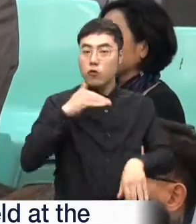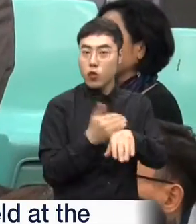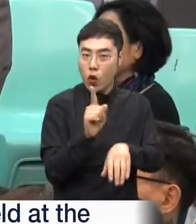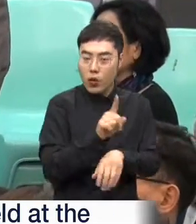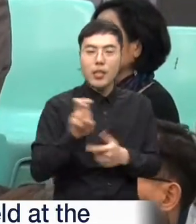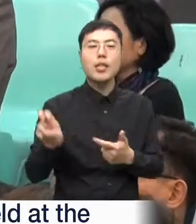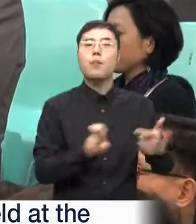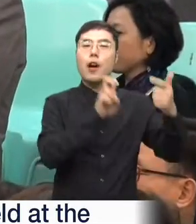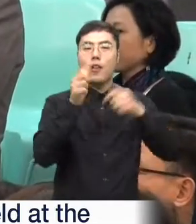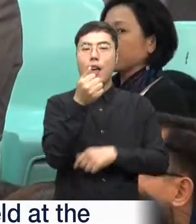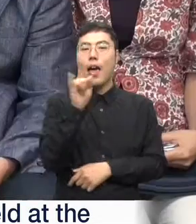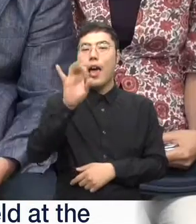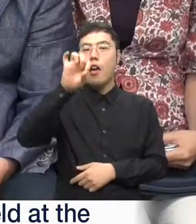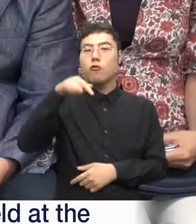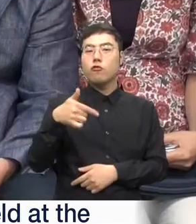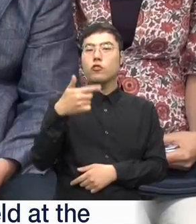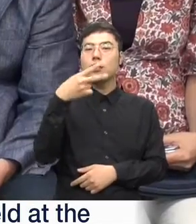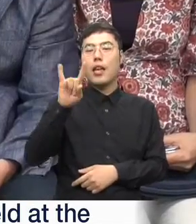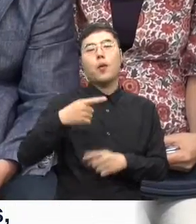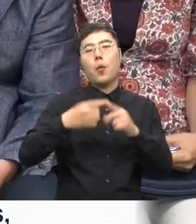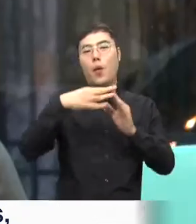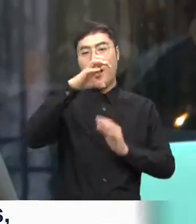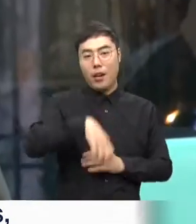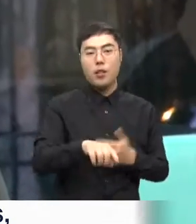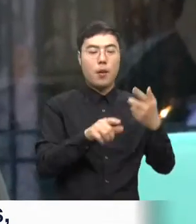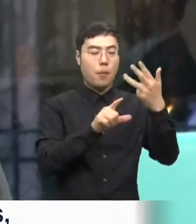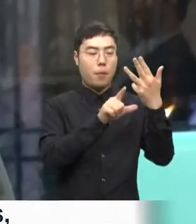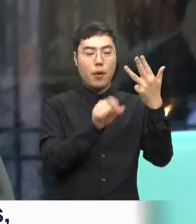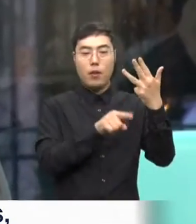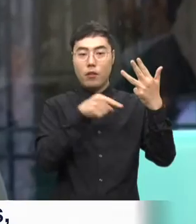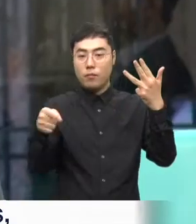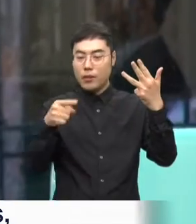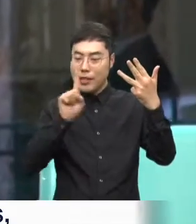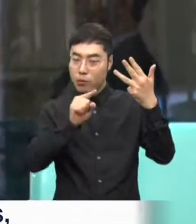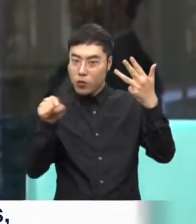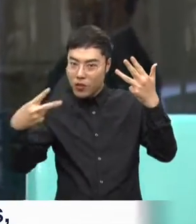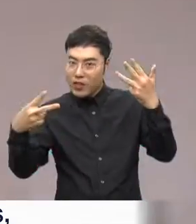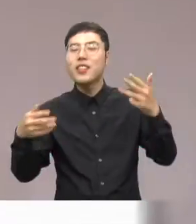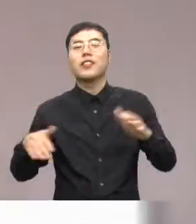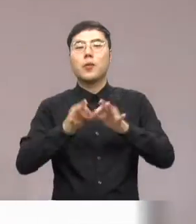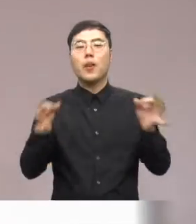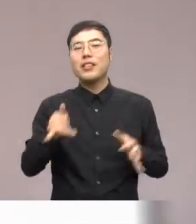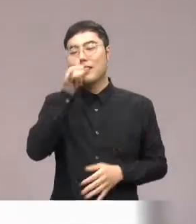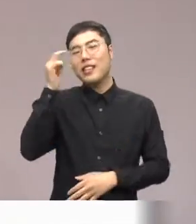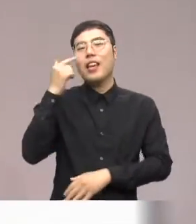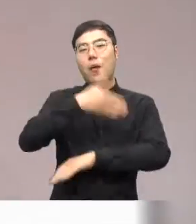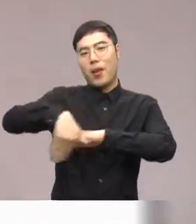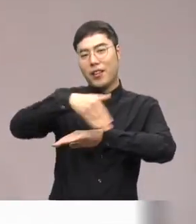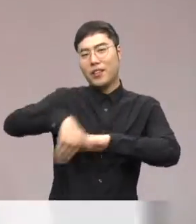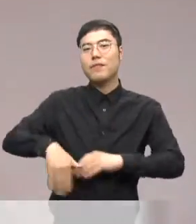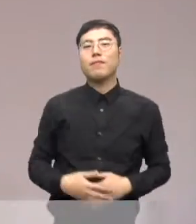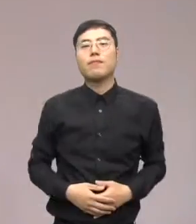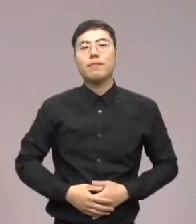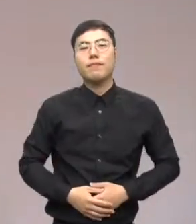아시아 지역 8미션팀 훈련이 인만회 해운대 교회에서 오는 8월 1일부터 1박 2일간 진성민 목사의 인도로 열립니다.